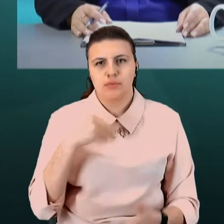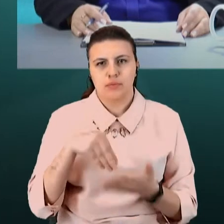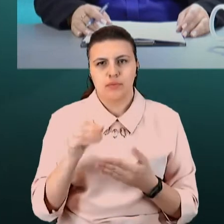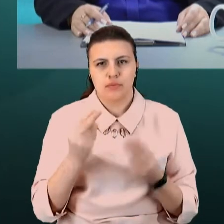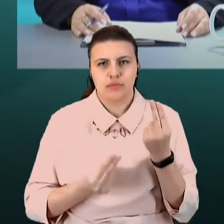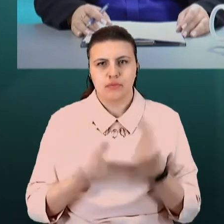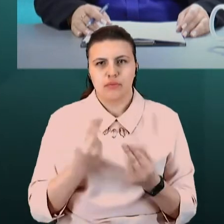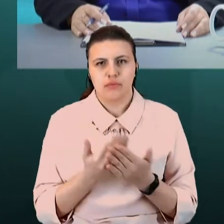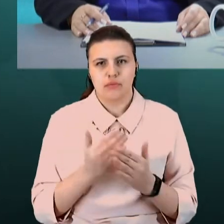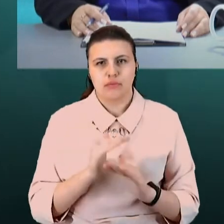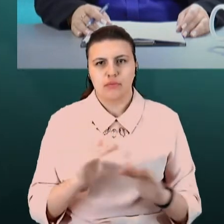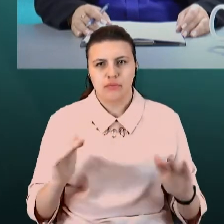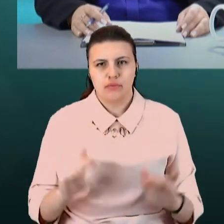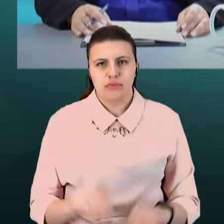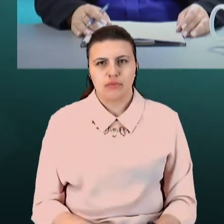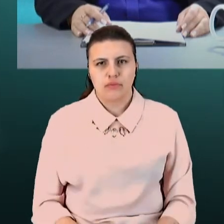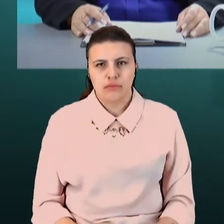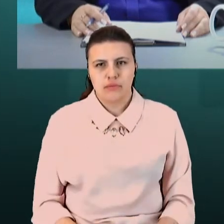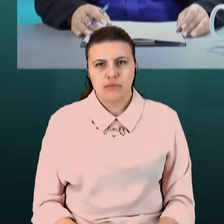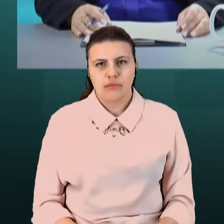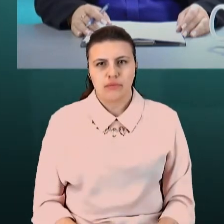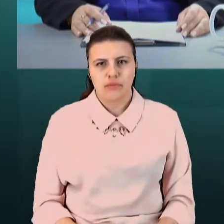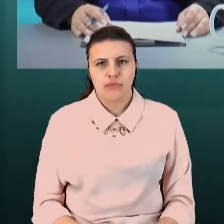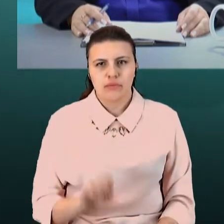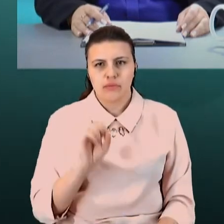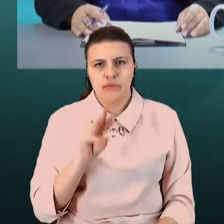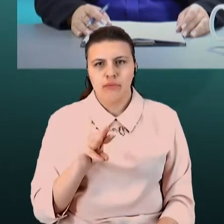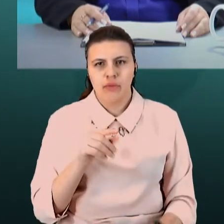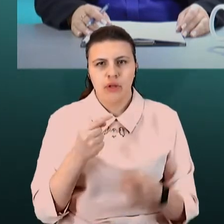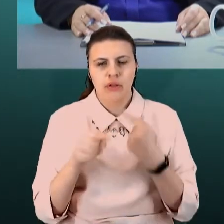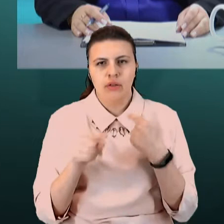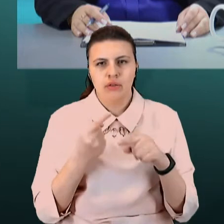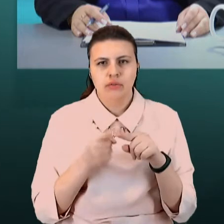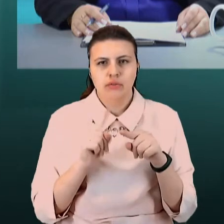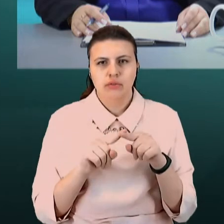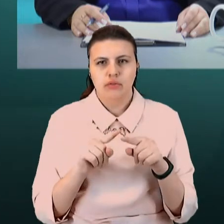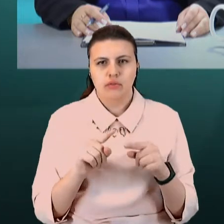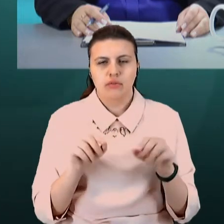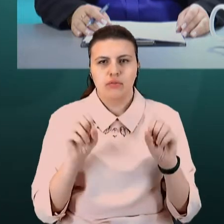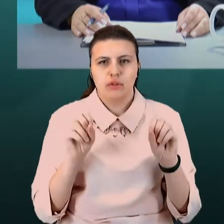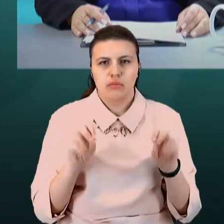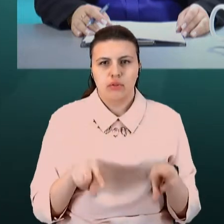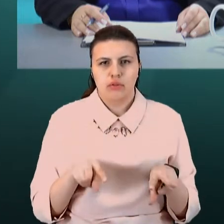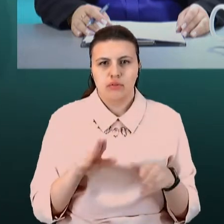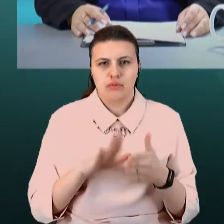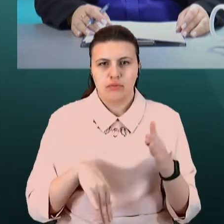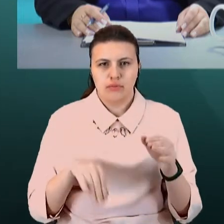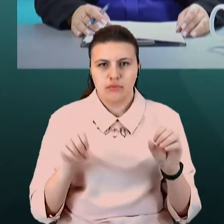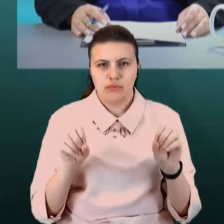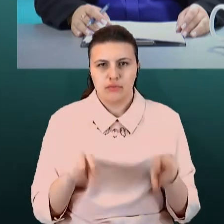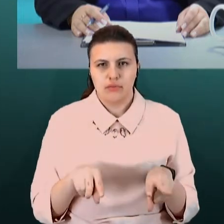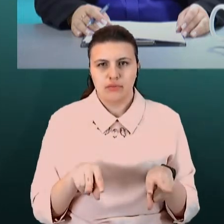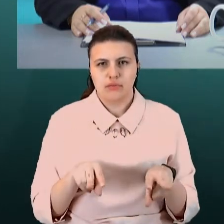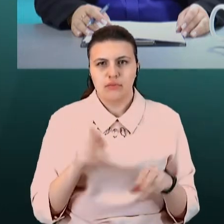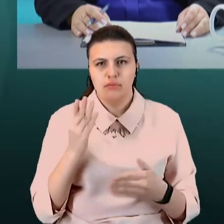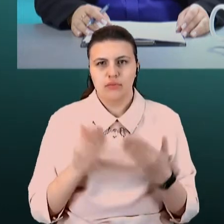дитини? Чим відрізняється, це, звичайно, її безпечністю. Якщо ми говоримо про механічні